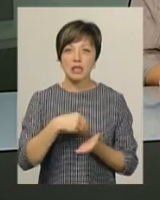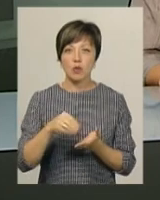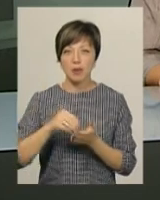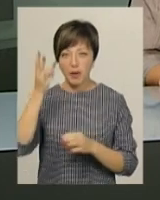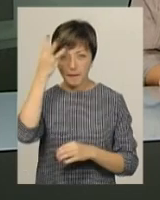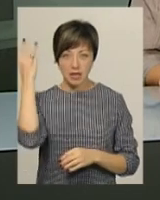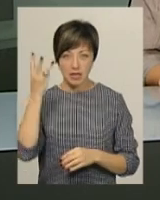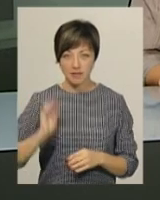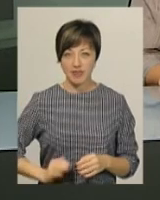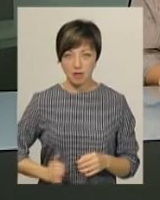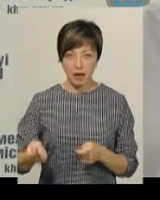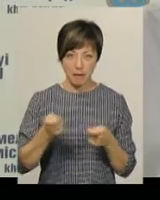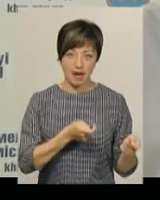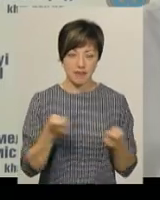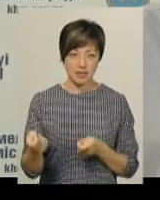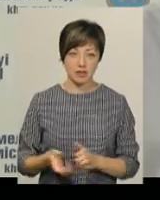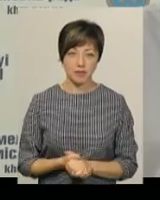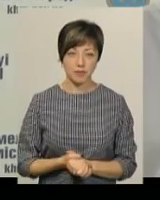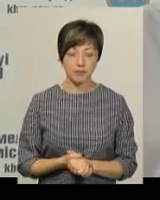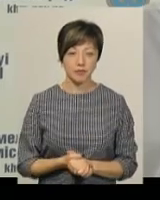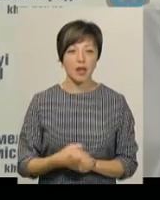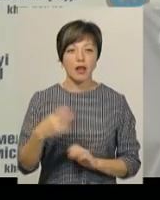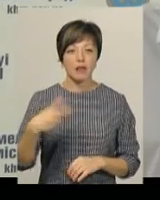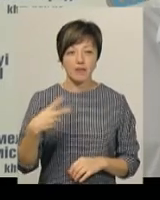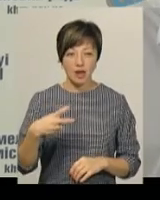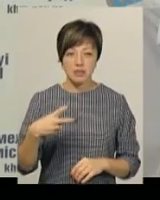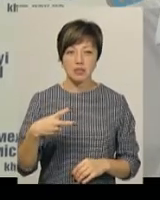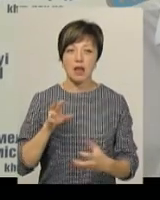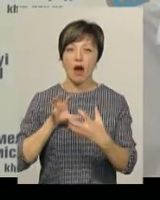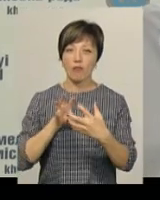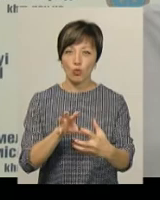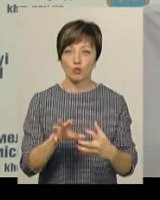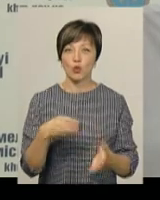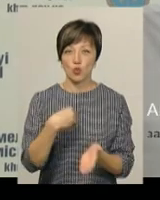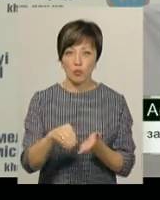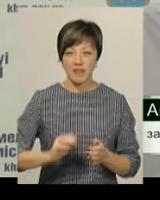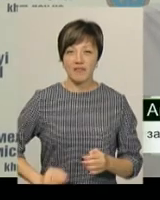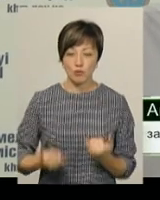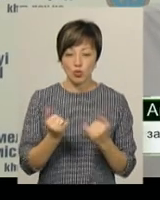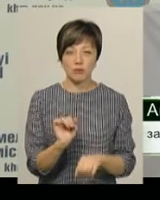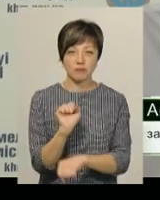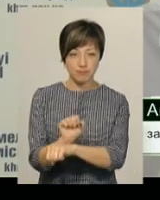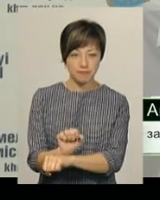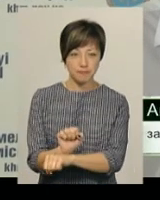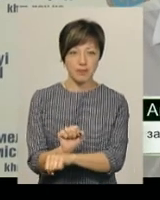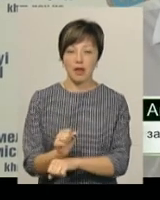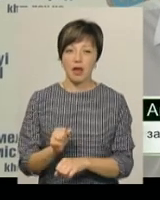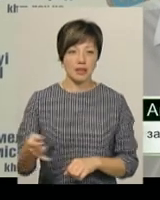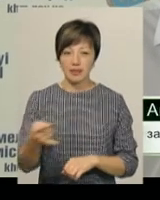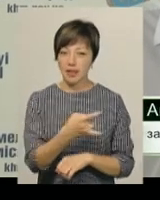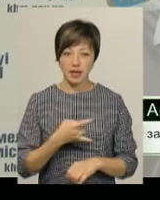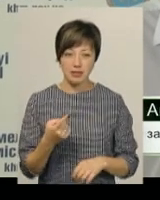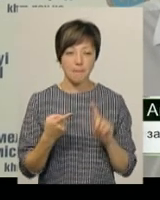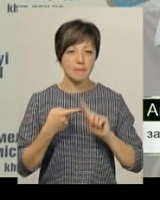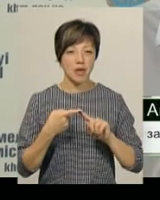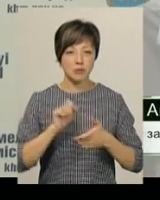хмельницькі перевізники. 20 автобусів, які закупили перевізники, вони на сьогодні стоять і не їздять. Причини дві. Перша